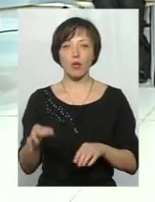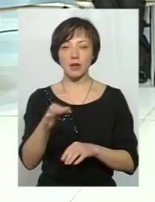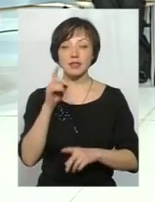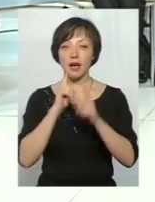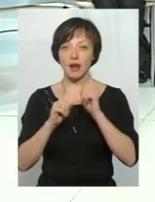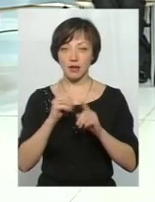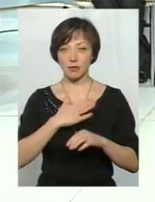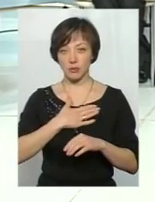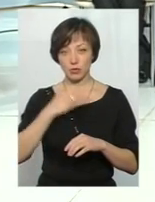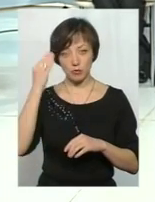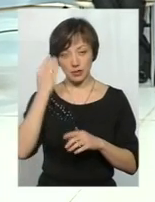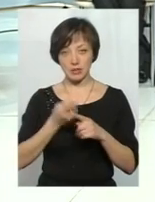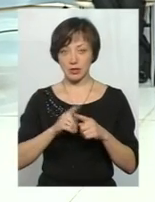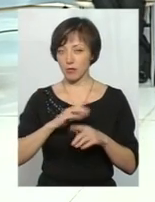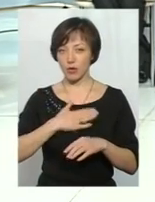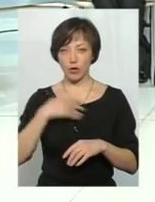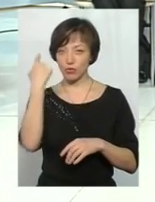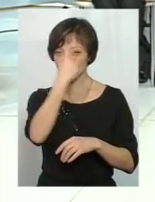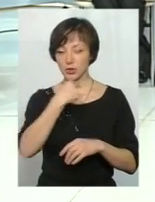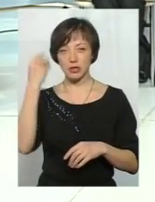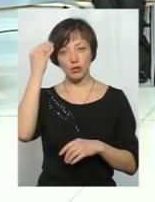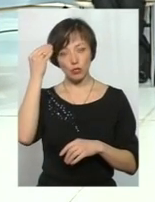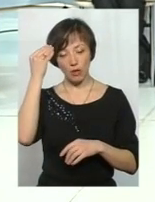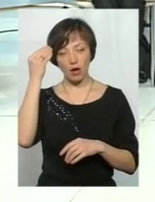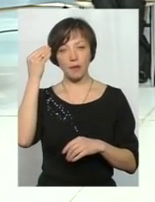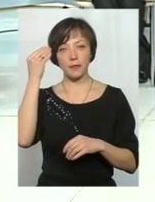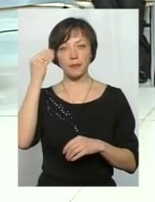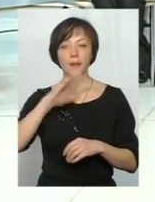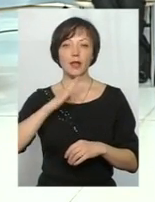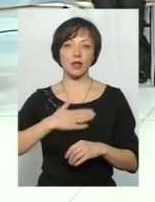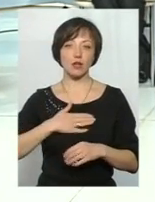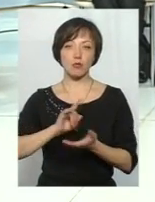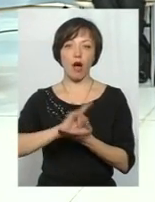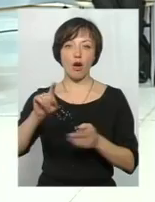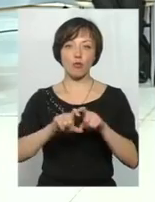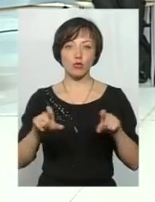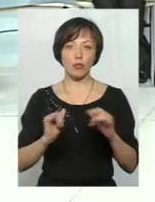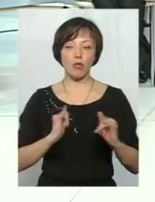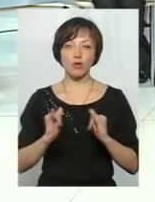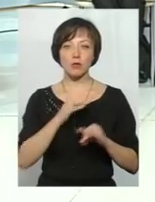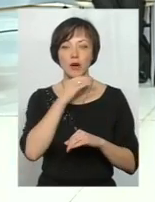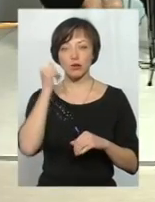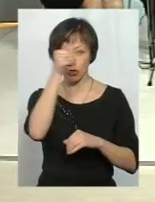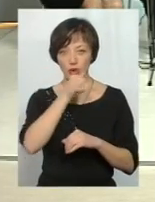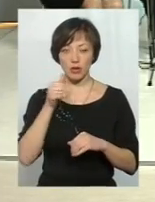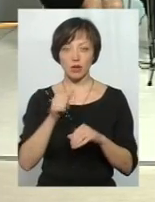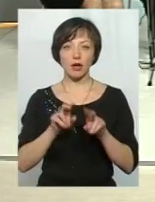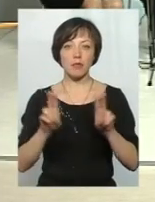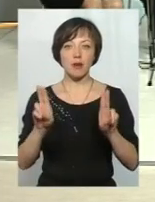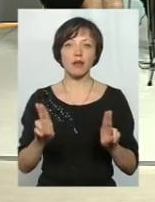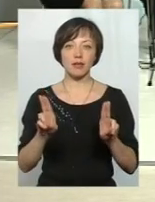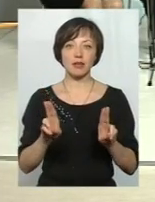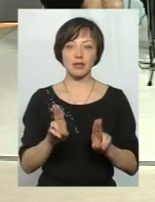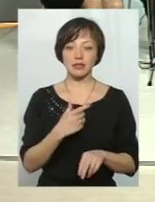рада, як на мене, це моя суб'єктивна думка, з нашим аеропортом поводиться вже багато років за принципом